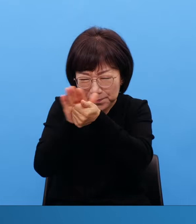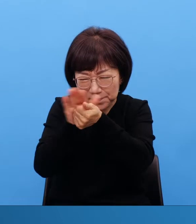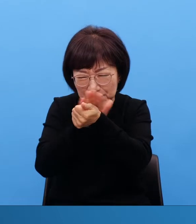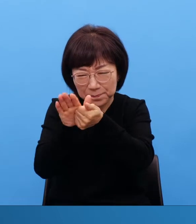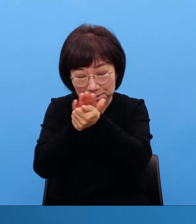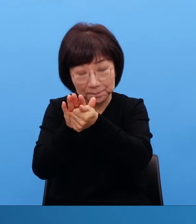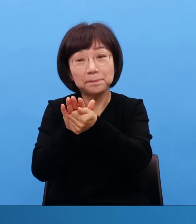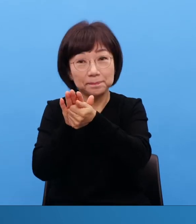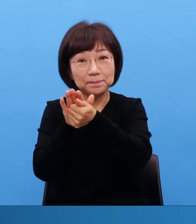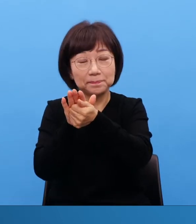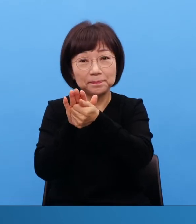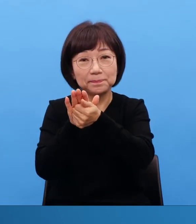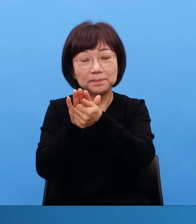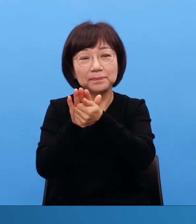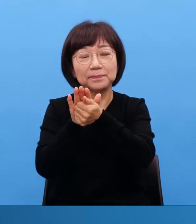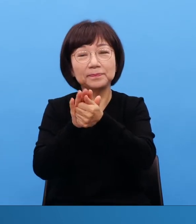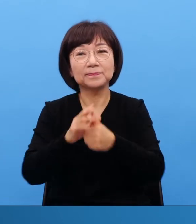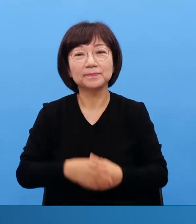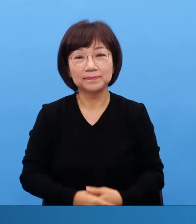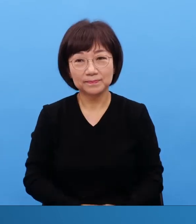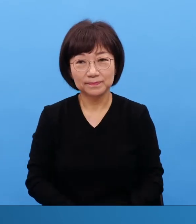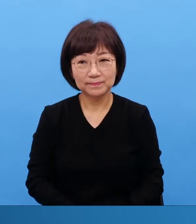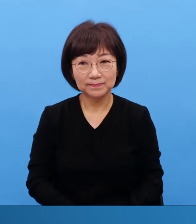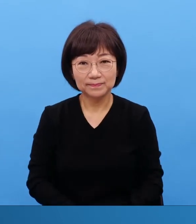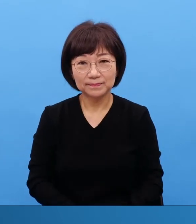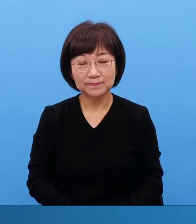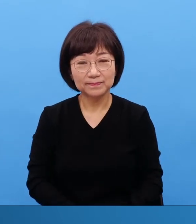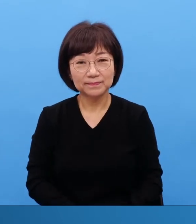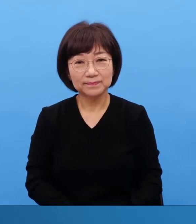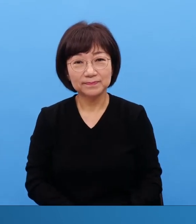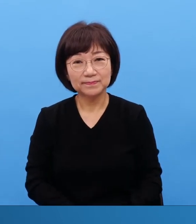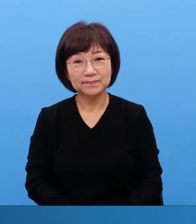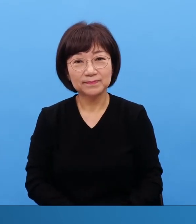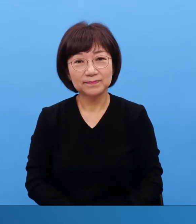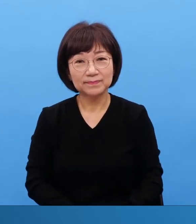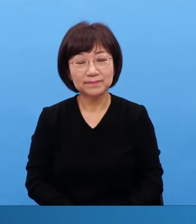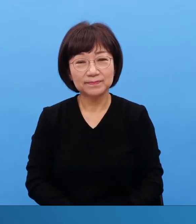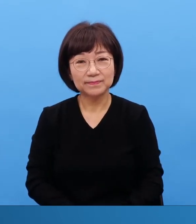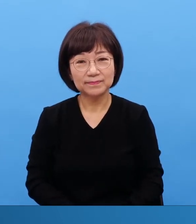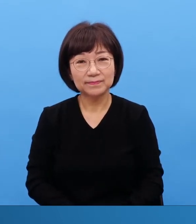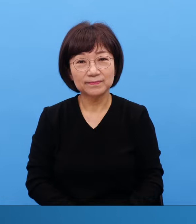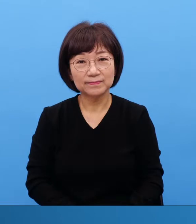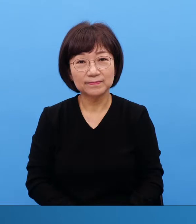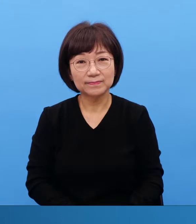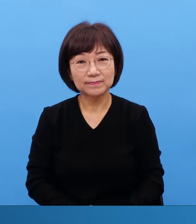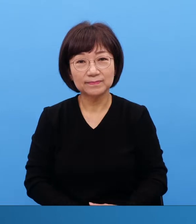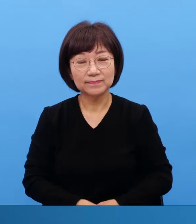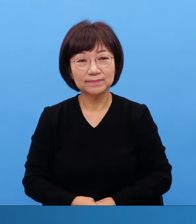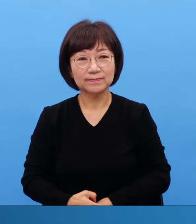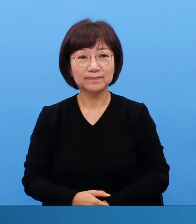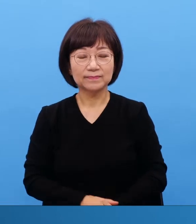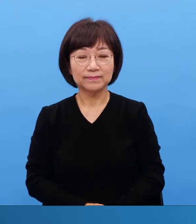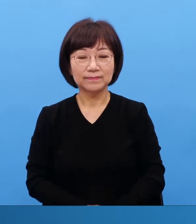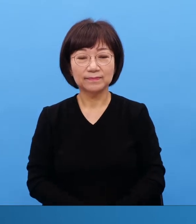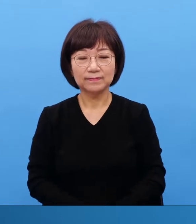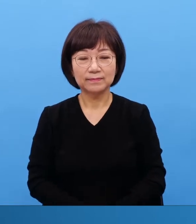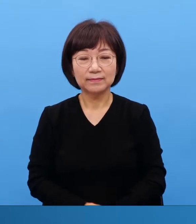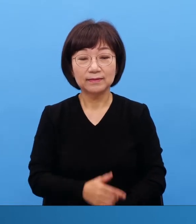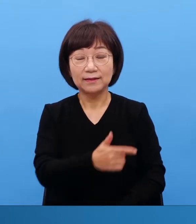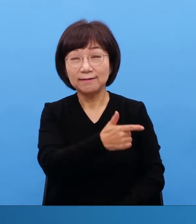그러면 대제사장 사무엘이 어릴 때부터 본 게 있는데 다윗집에 가가지고